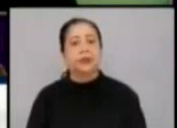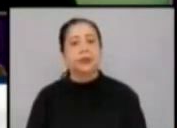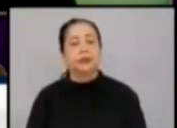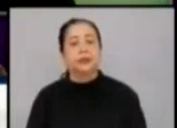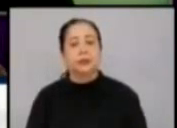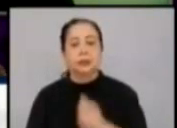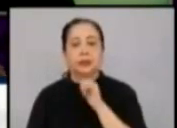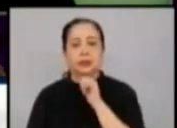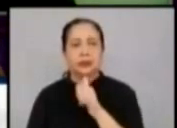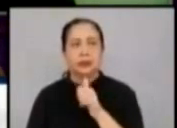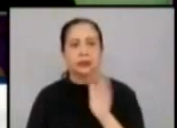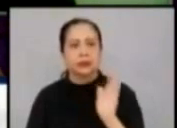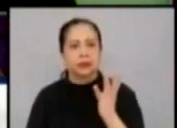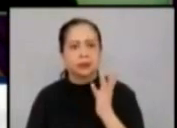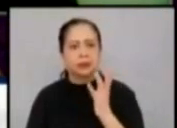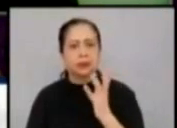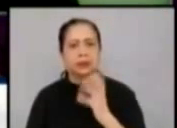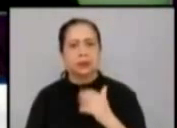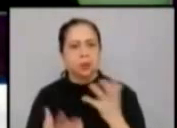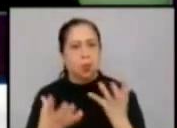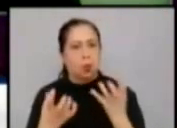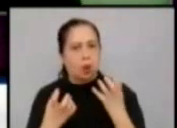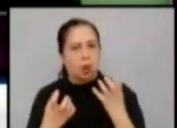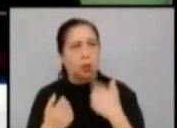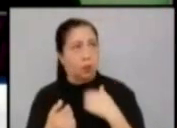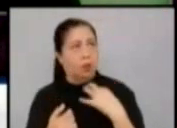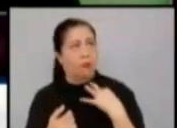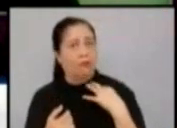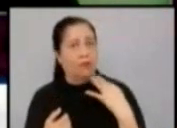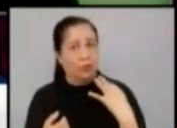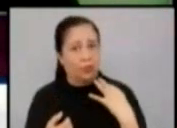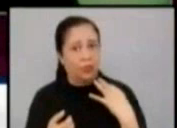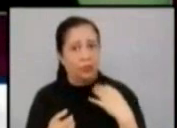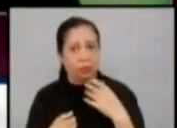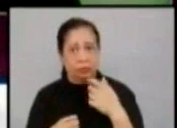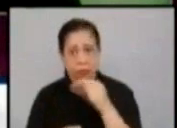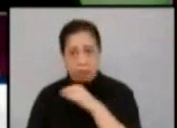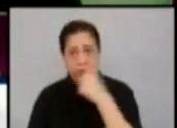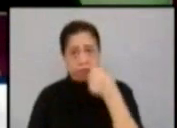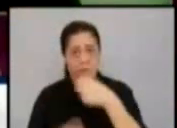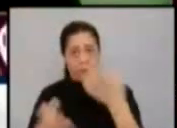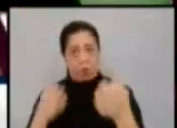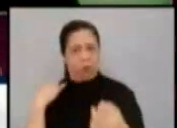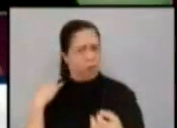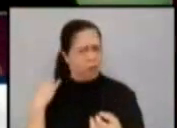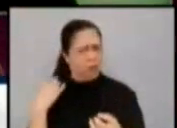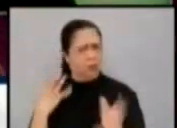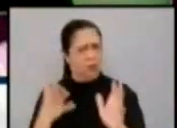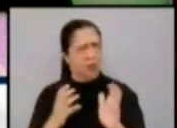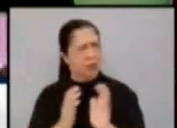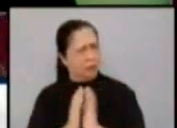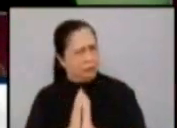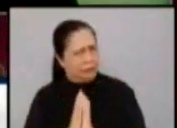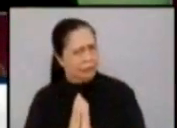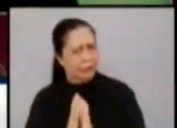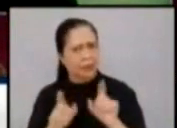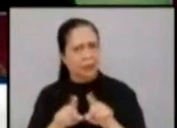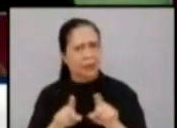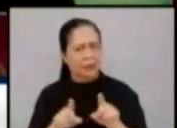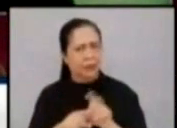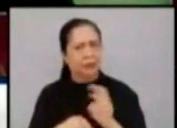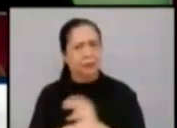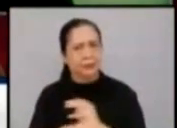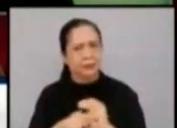siguro after three months, sabi ko sa kanya, I will have to pray over this. kung seryoso po kayo dito, for about a month.